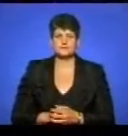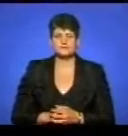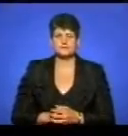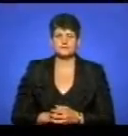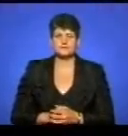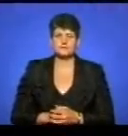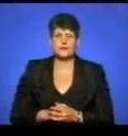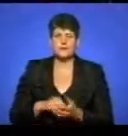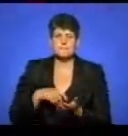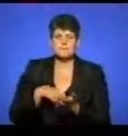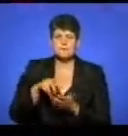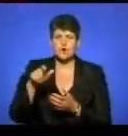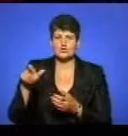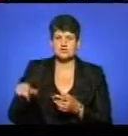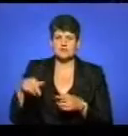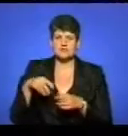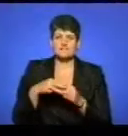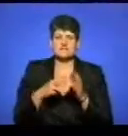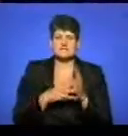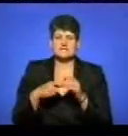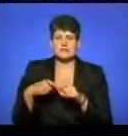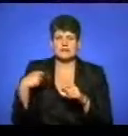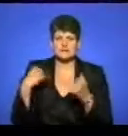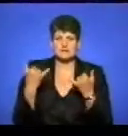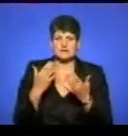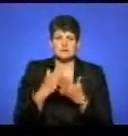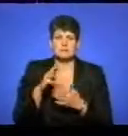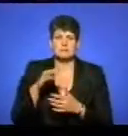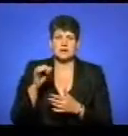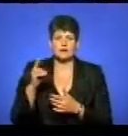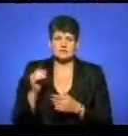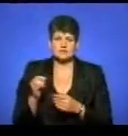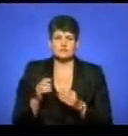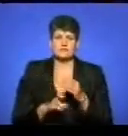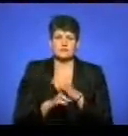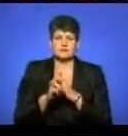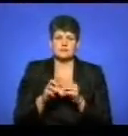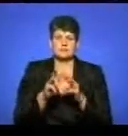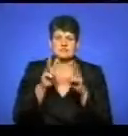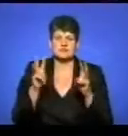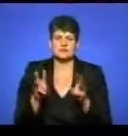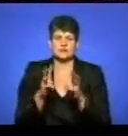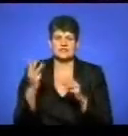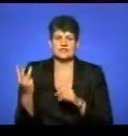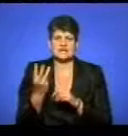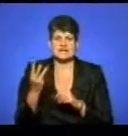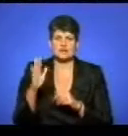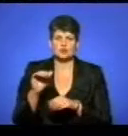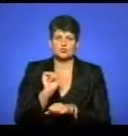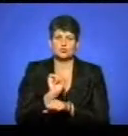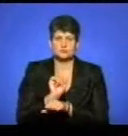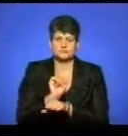Прочани пройшли 18 кілометрів, зараз знаходяться у Миколинцях у храмі Пресвятої Трійці, де буде відбуватись зупинка.